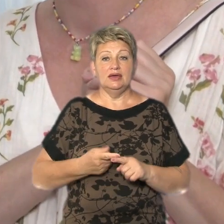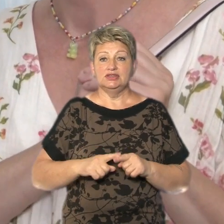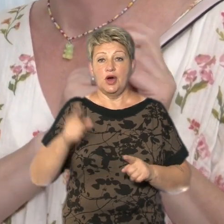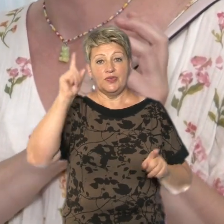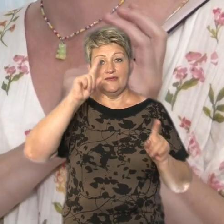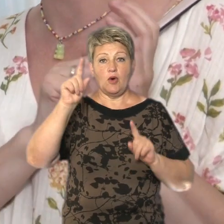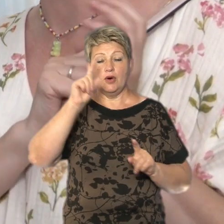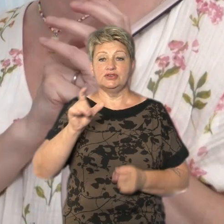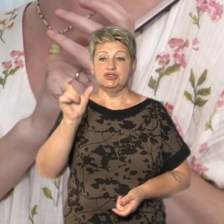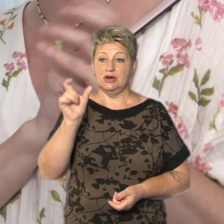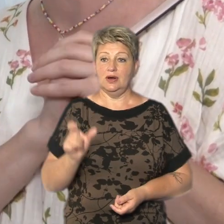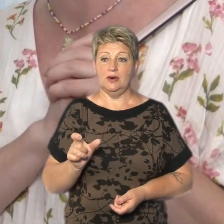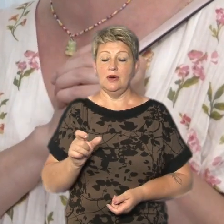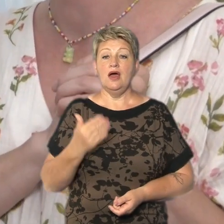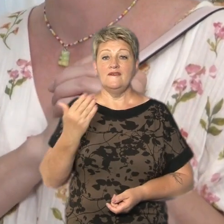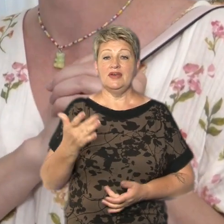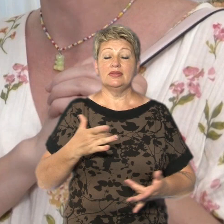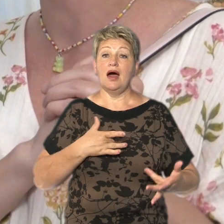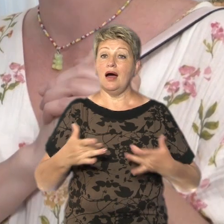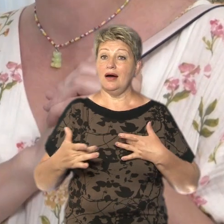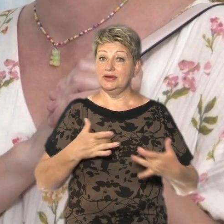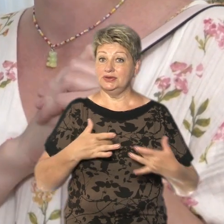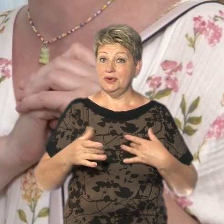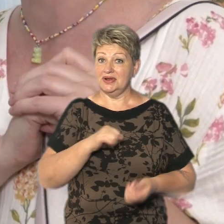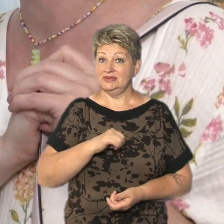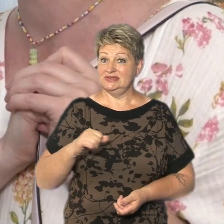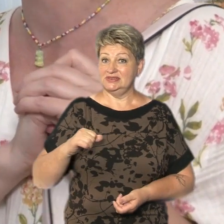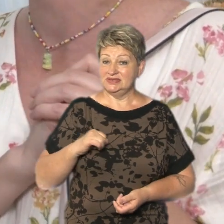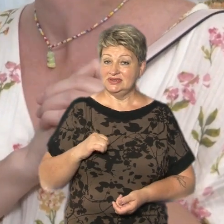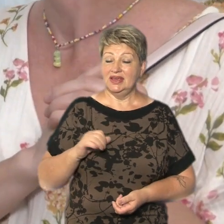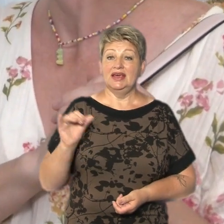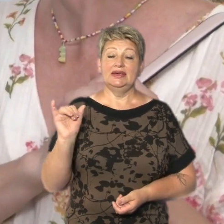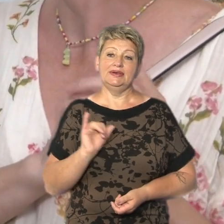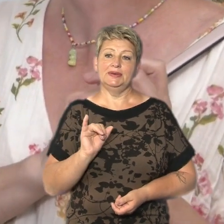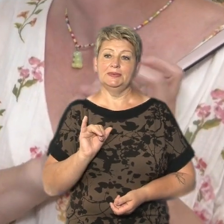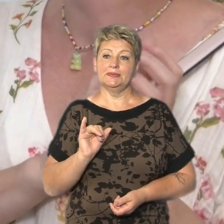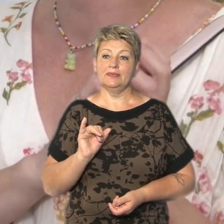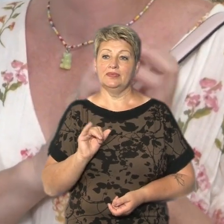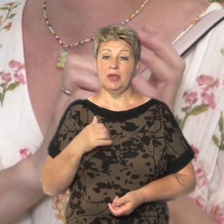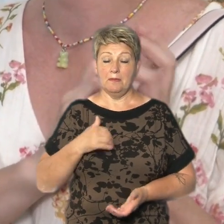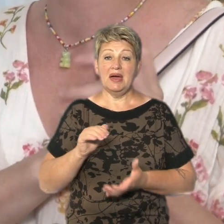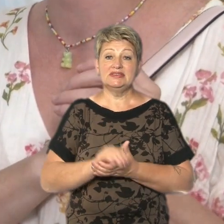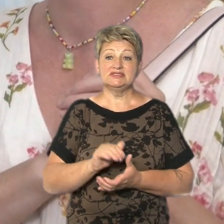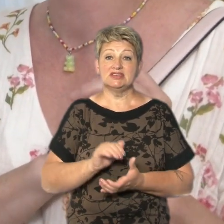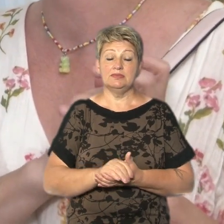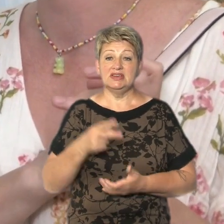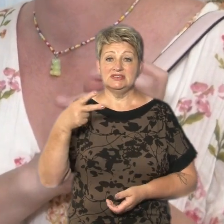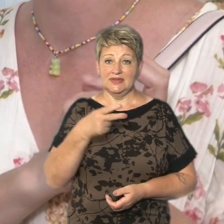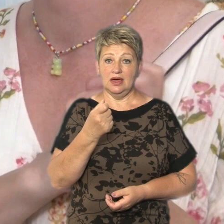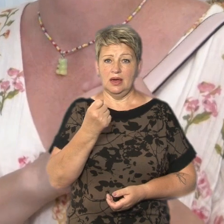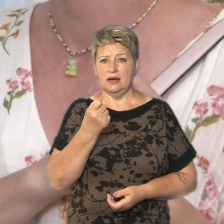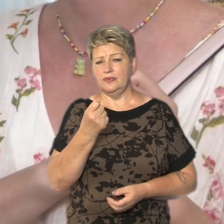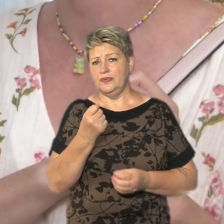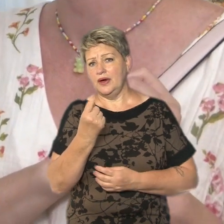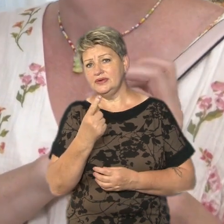Він актор театру, аматорського, але тим не менш. Ми знайомі з 2011 чи